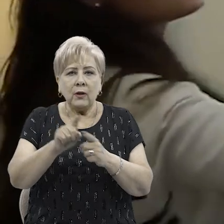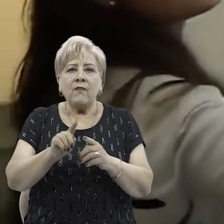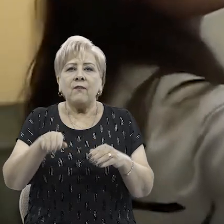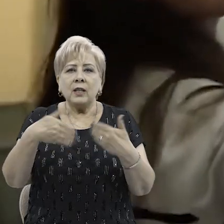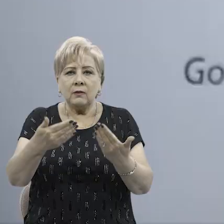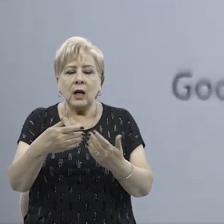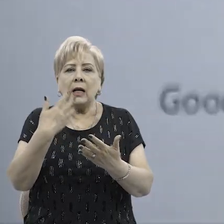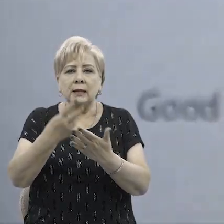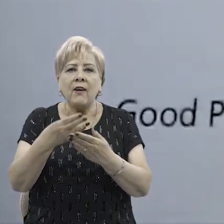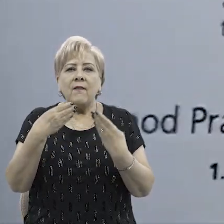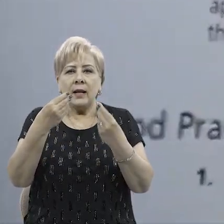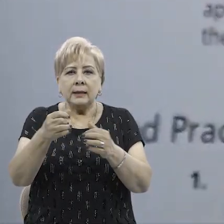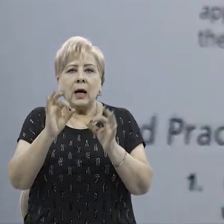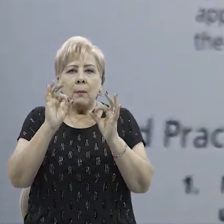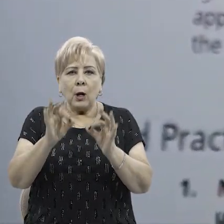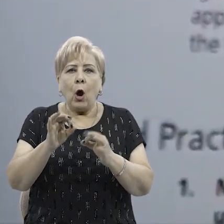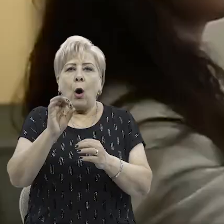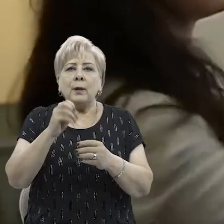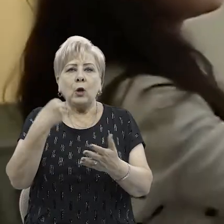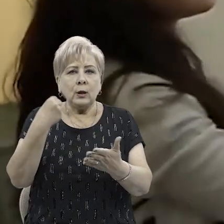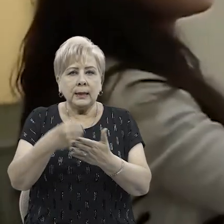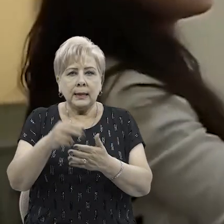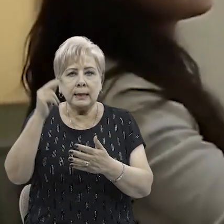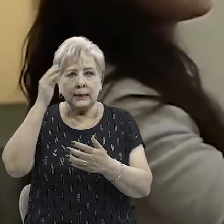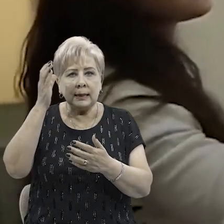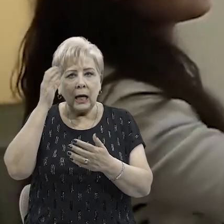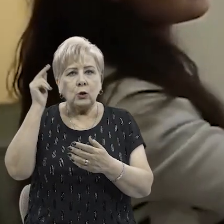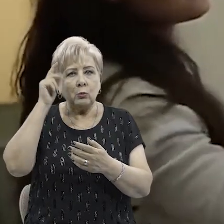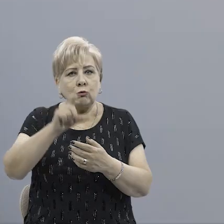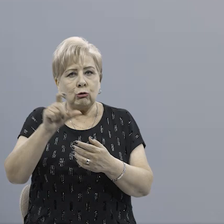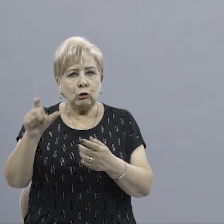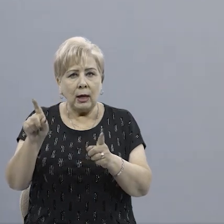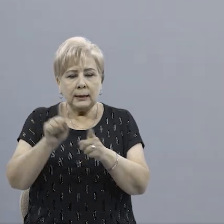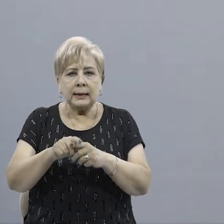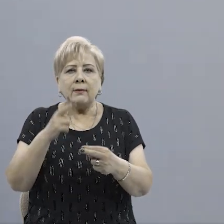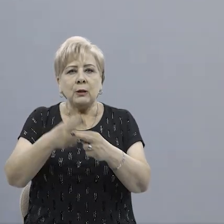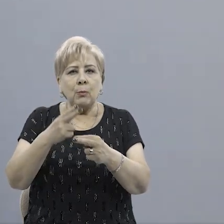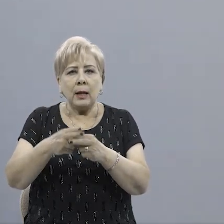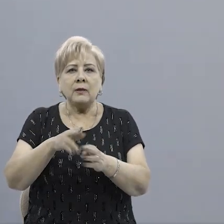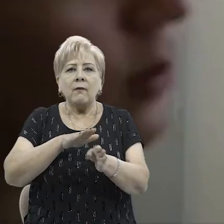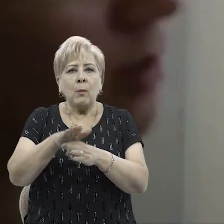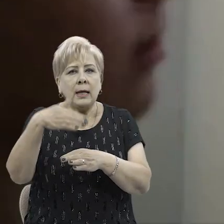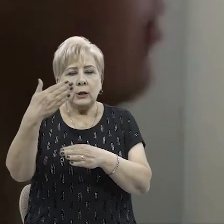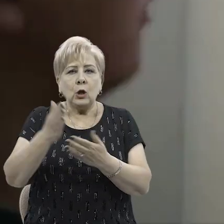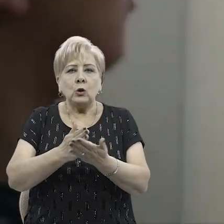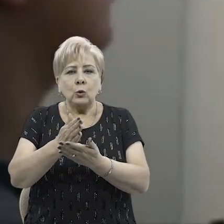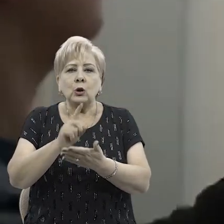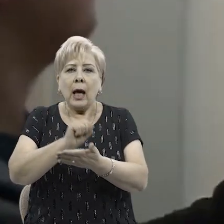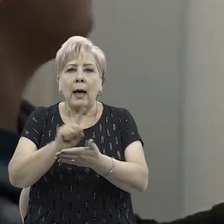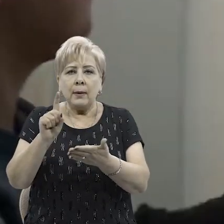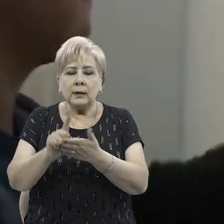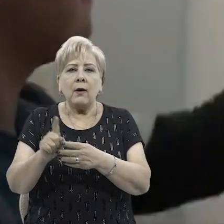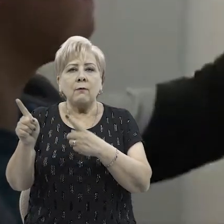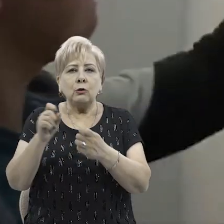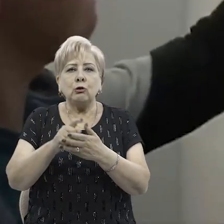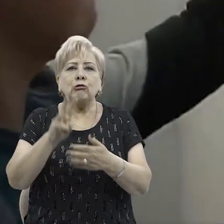выразившееся в оказании влияния на правильную и объективную оценку знаний учащихся, или воспрепятствование выполнению им служебных обязанностей,